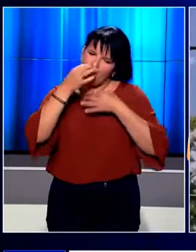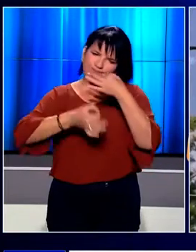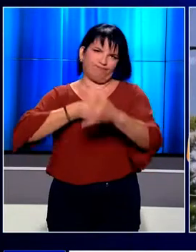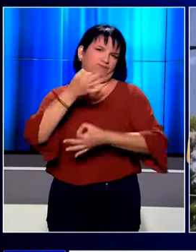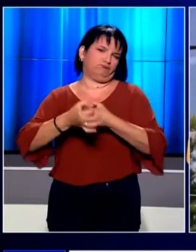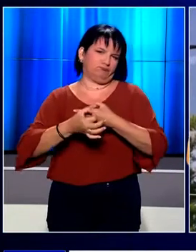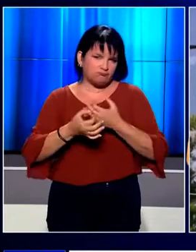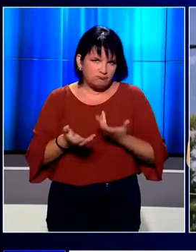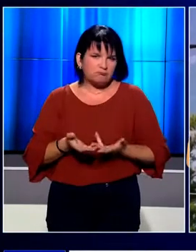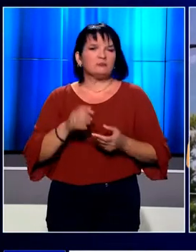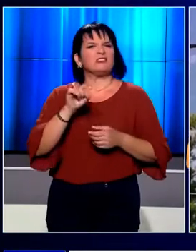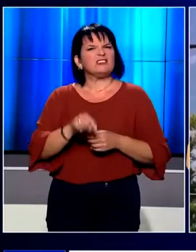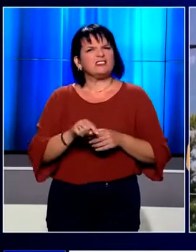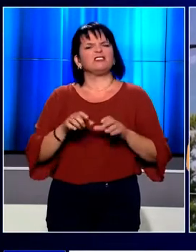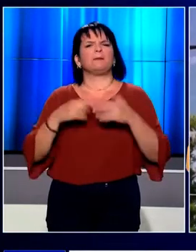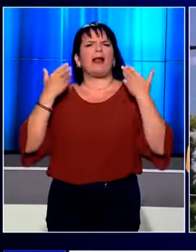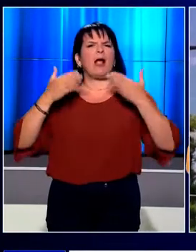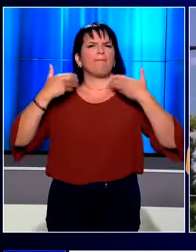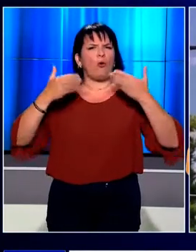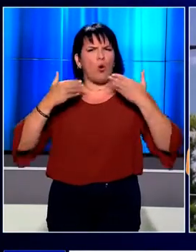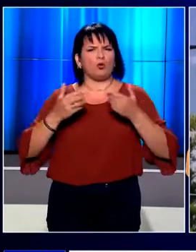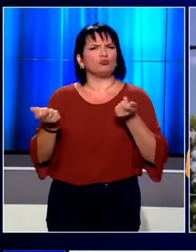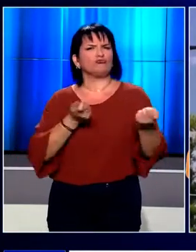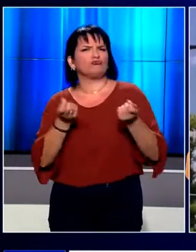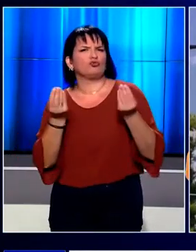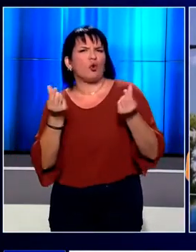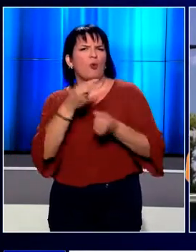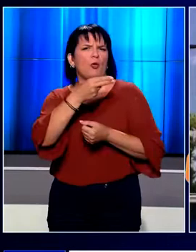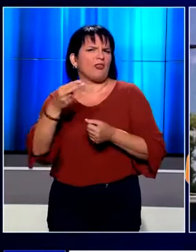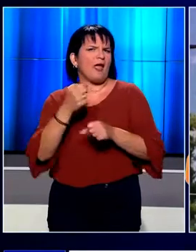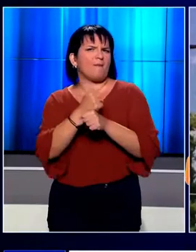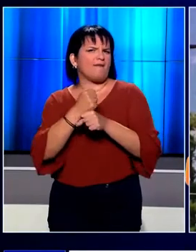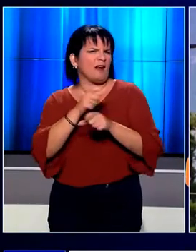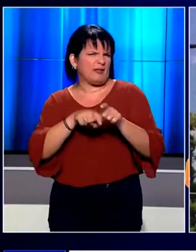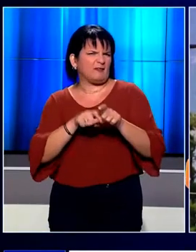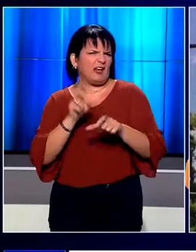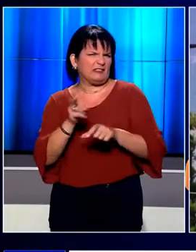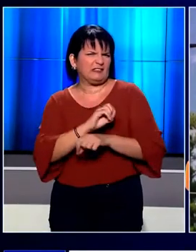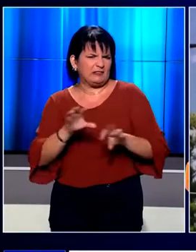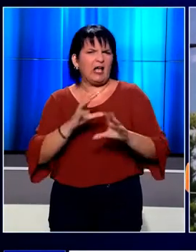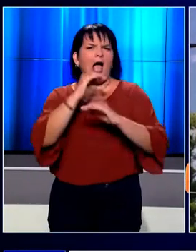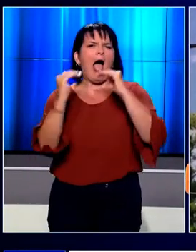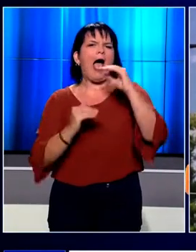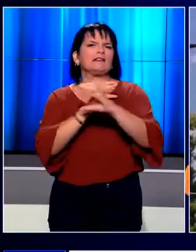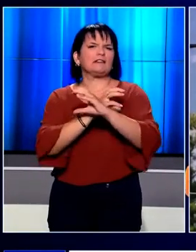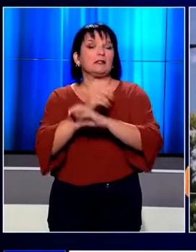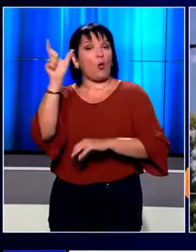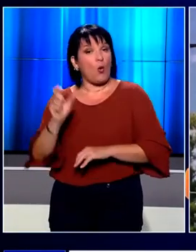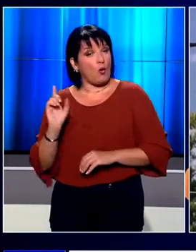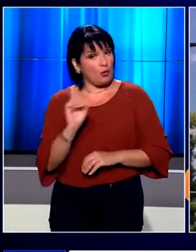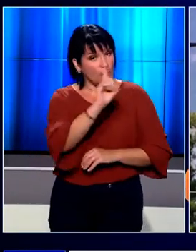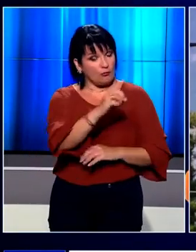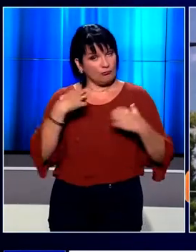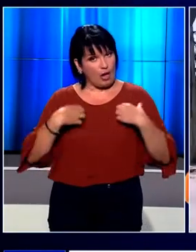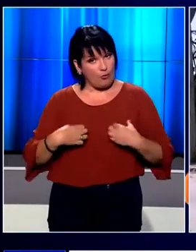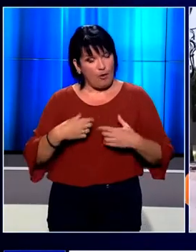Στο μεταξύ συνεχίστηκε σήμερα ο κύκλος των καταθέσεων για τους χειρισμούς στην υπόθεση, με τον Αντισαγγελέα Ιωάννη Αγγελή να περνά την πόρτα